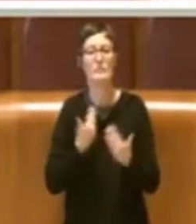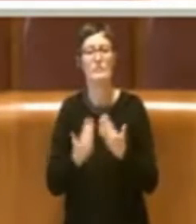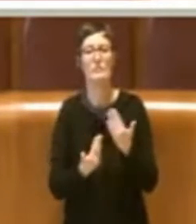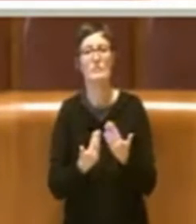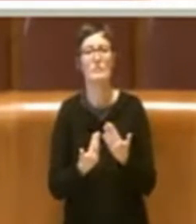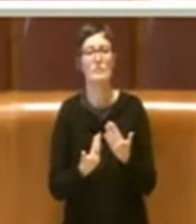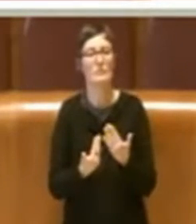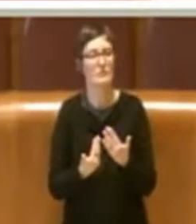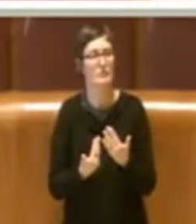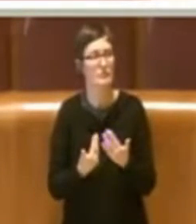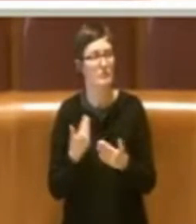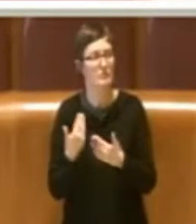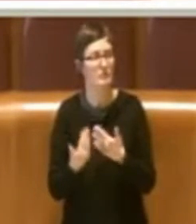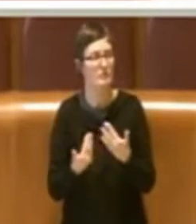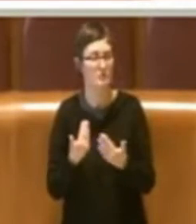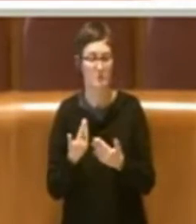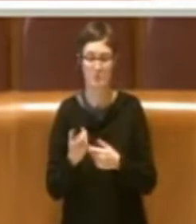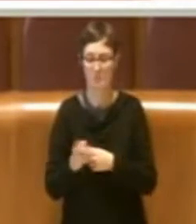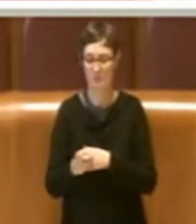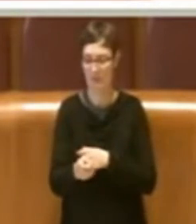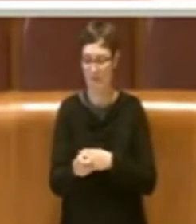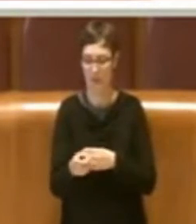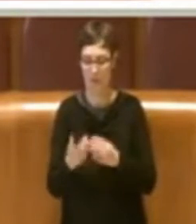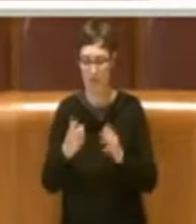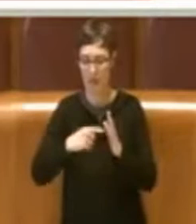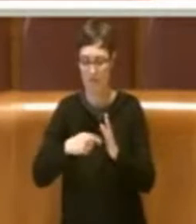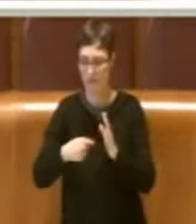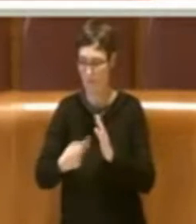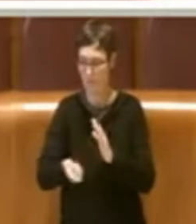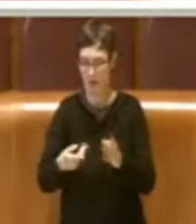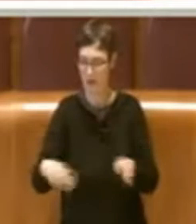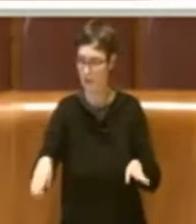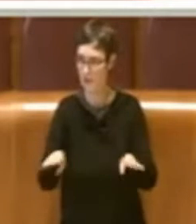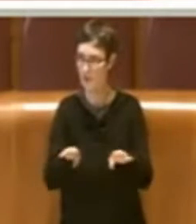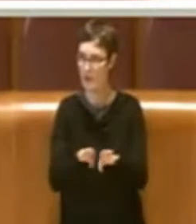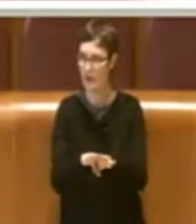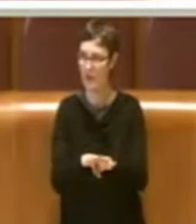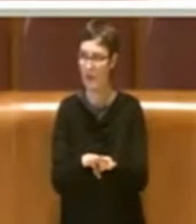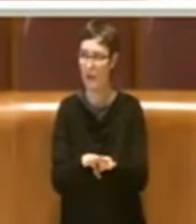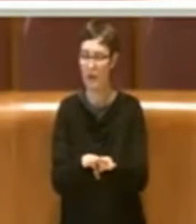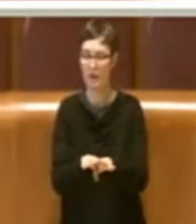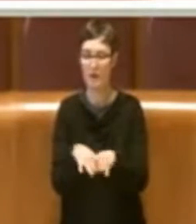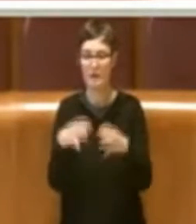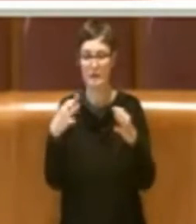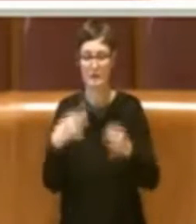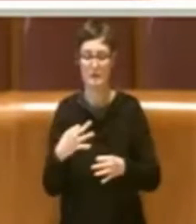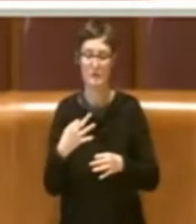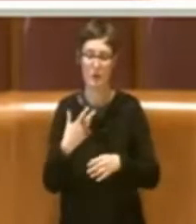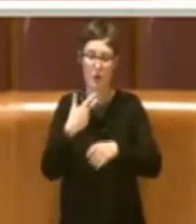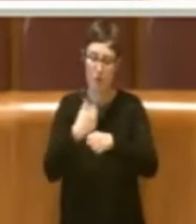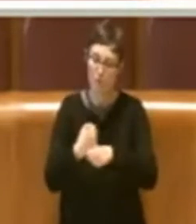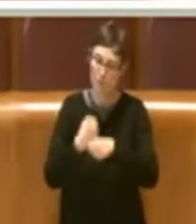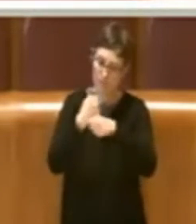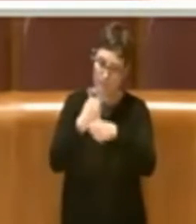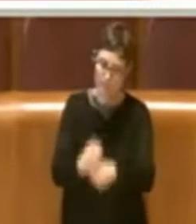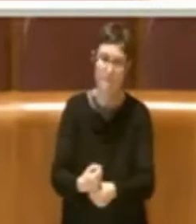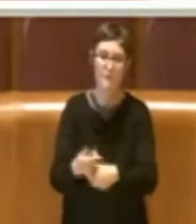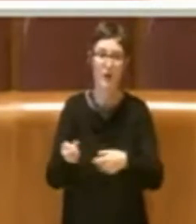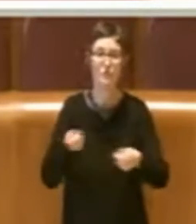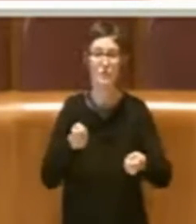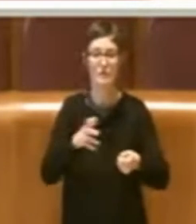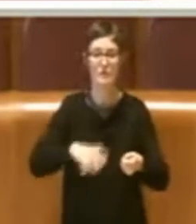questo percorso che dovrebbe finire nei prossimi mesi e che vedrà dare la gestione di quest'area a Roma Natura.